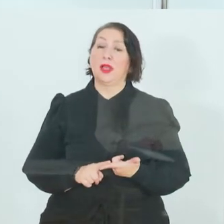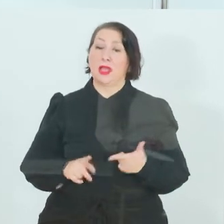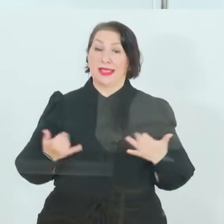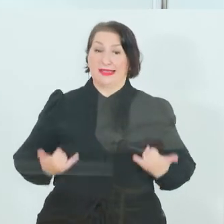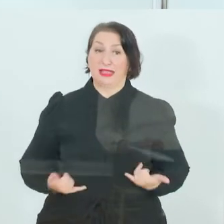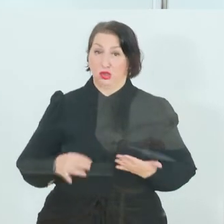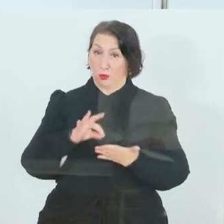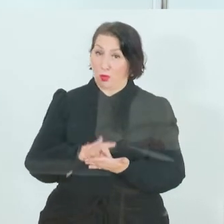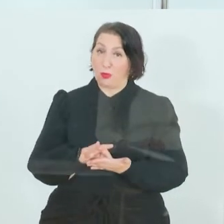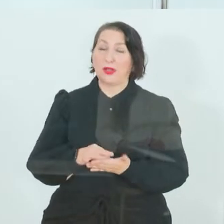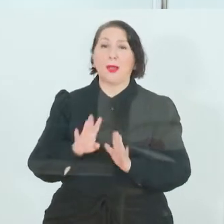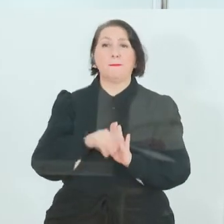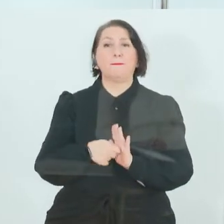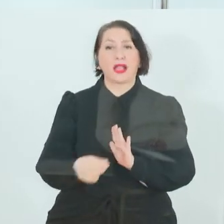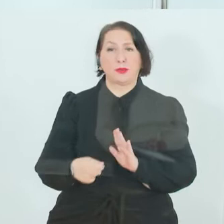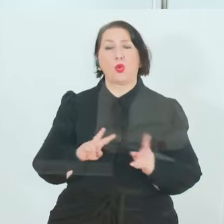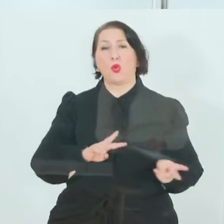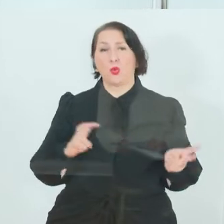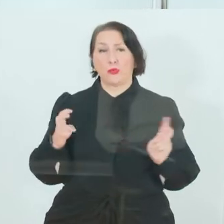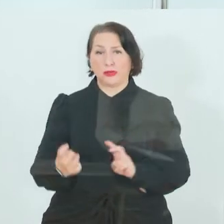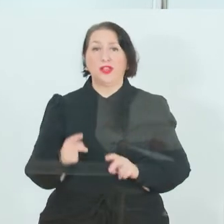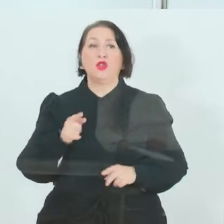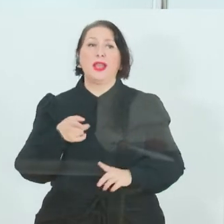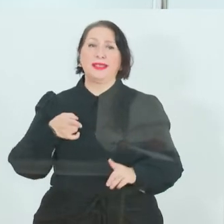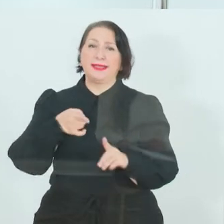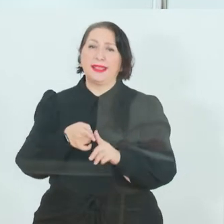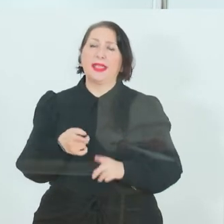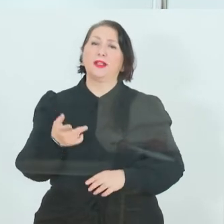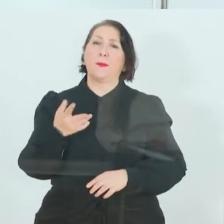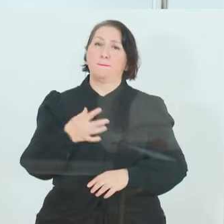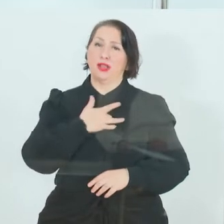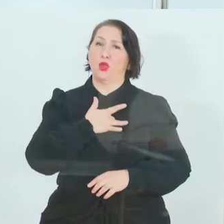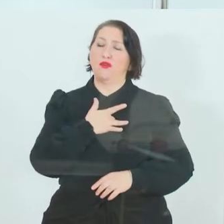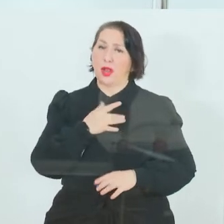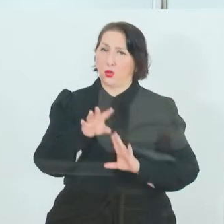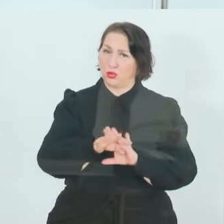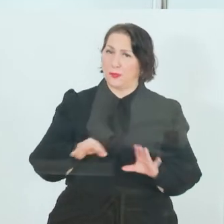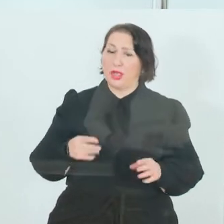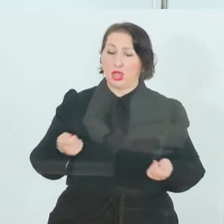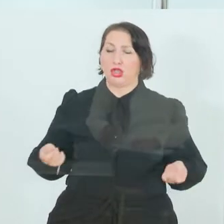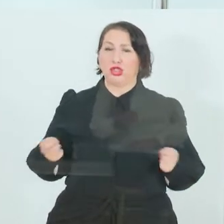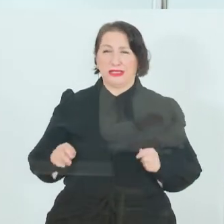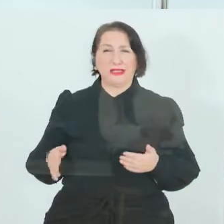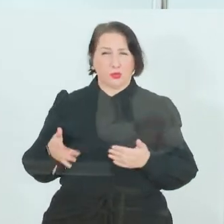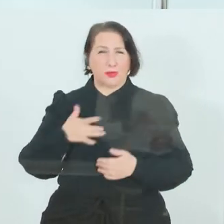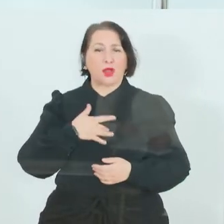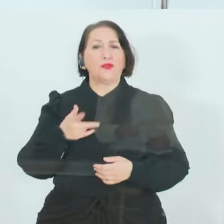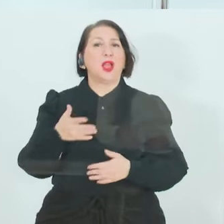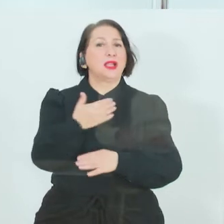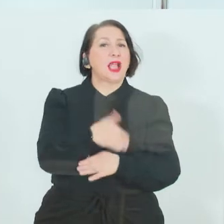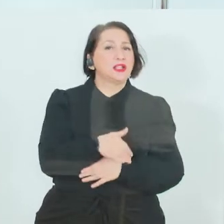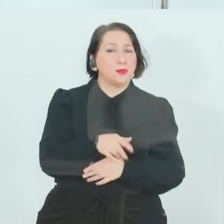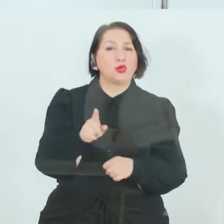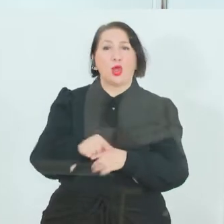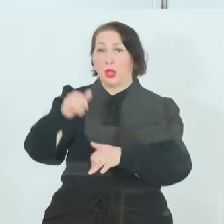jetzt im Moment die Maßnahmen umsetzen für die direkt betroffenen Unternehmen, die von der Schließung betroffen sind. Das ist Gastronomie und